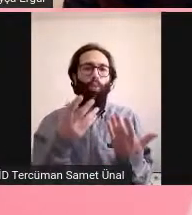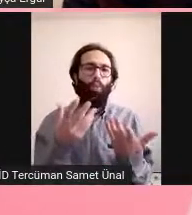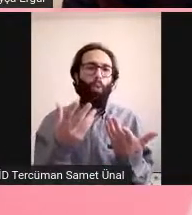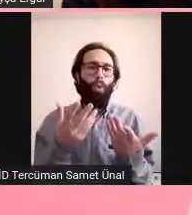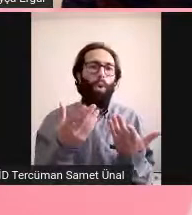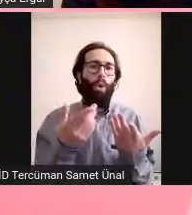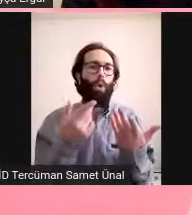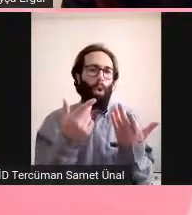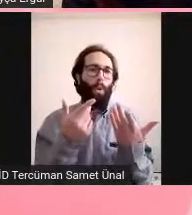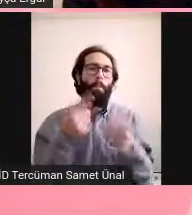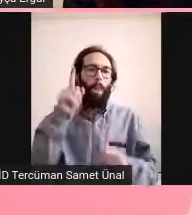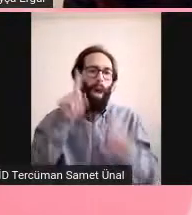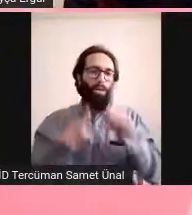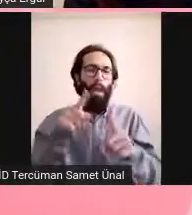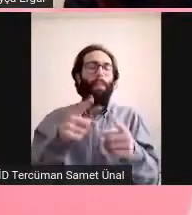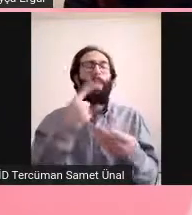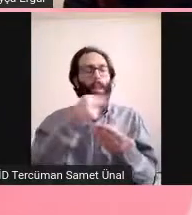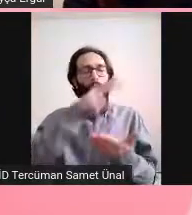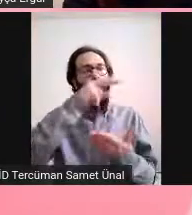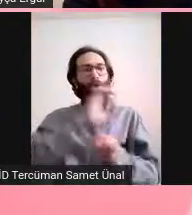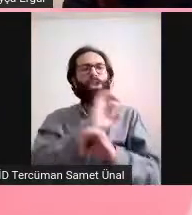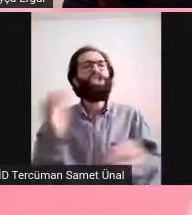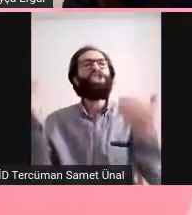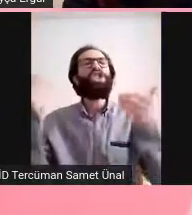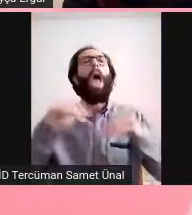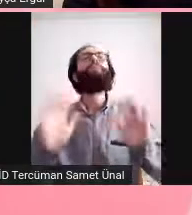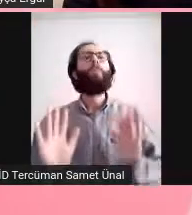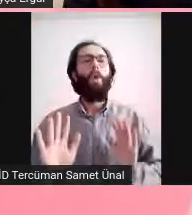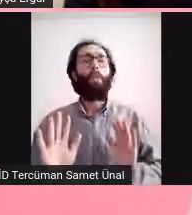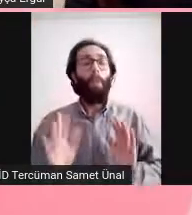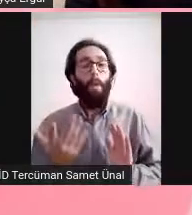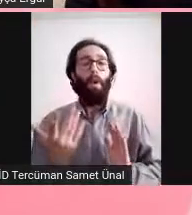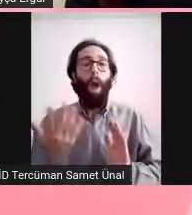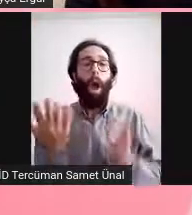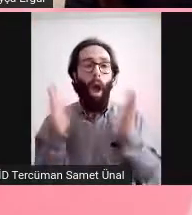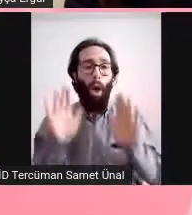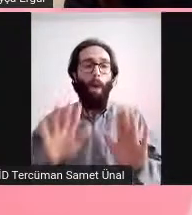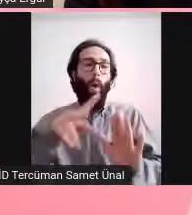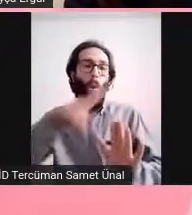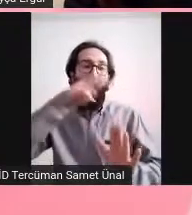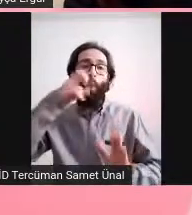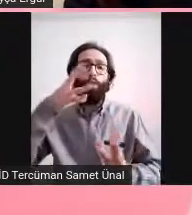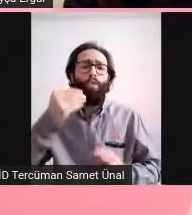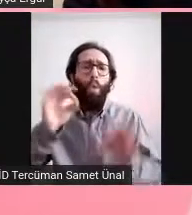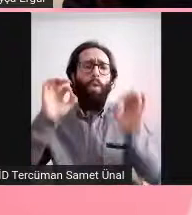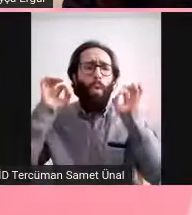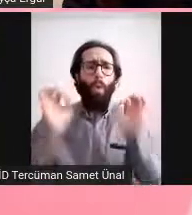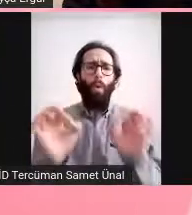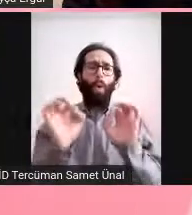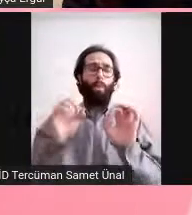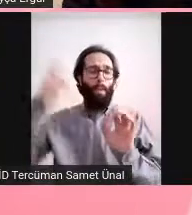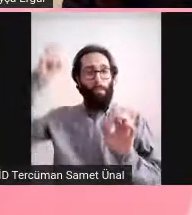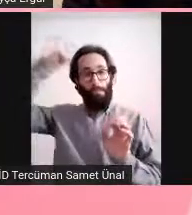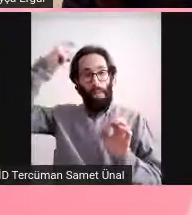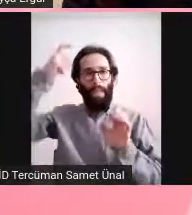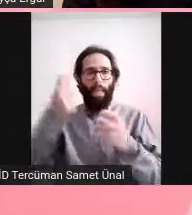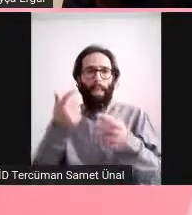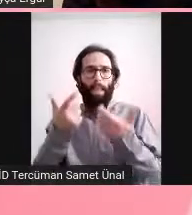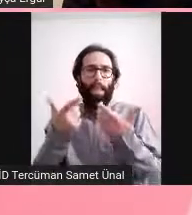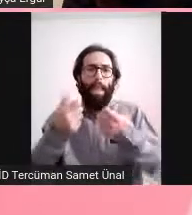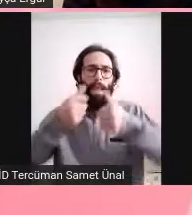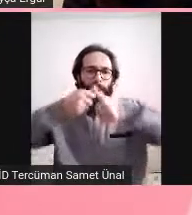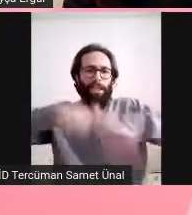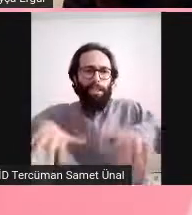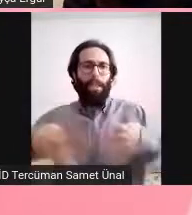Özellikle de hani koku duyarak doğmuşsan beynin ona göre yapılanmış oluyor. Öncelikle yemek